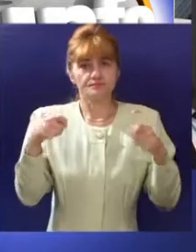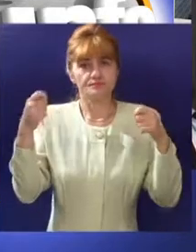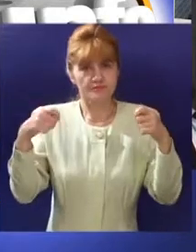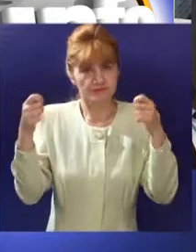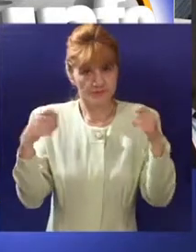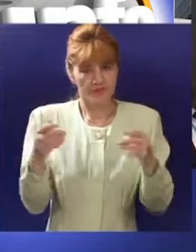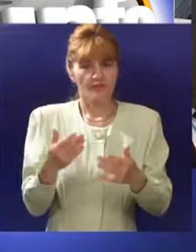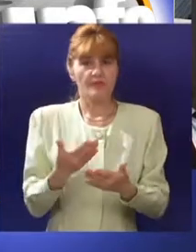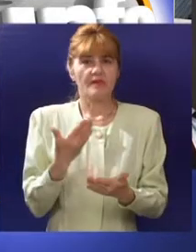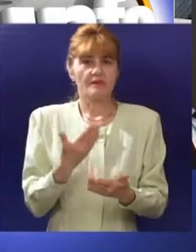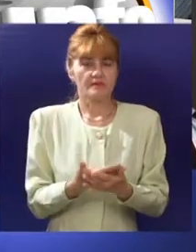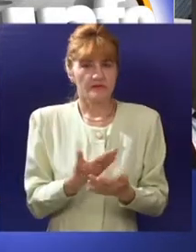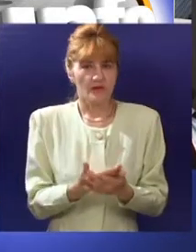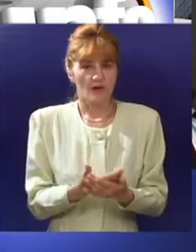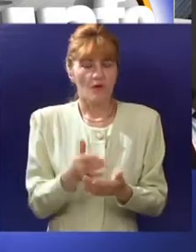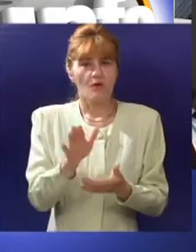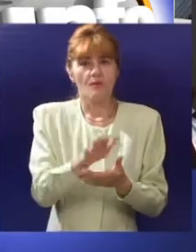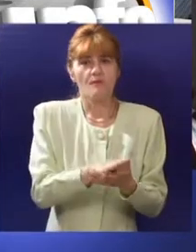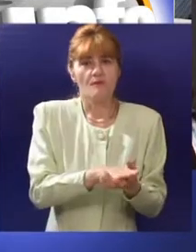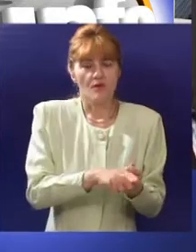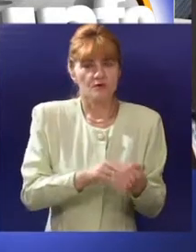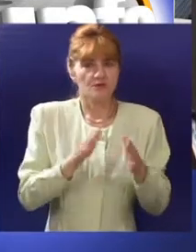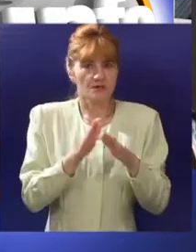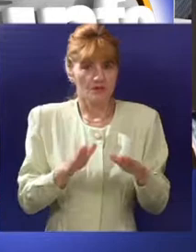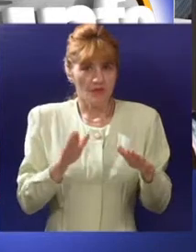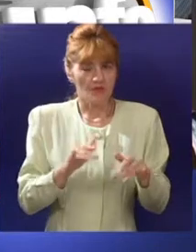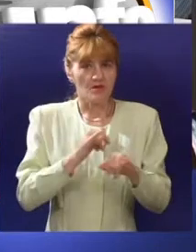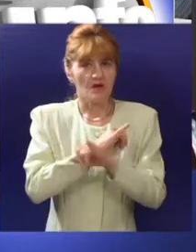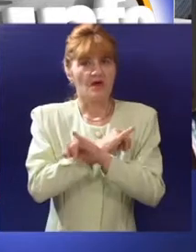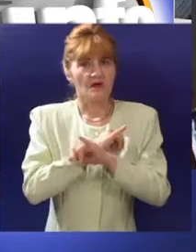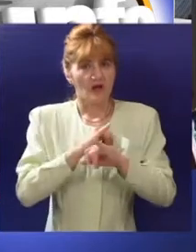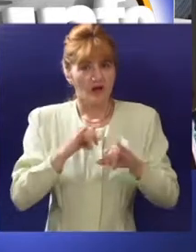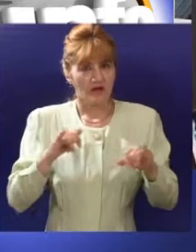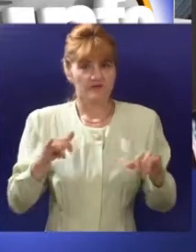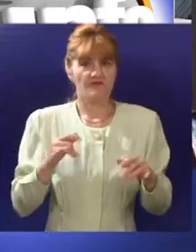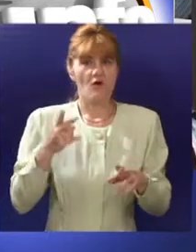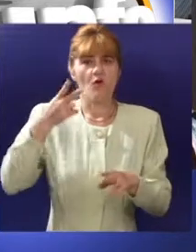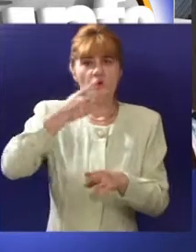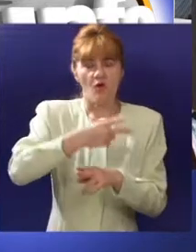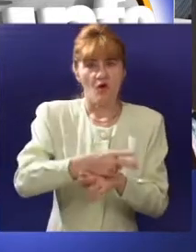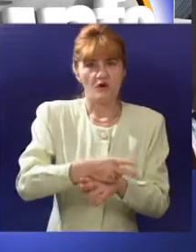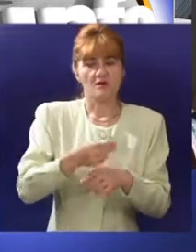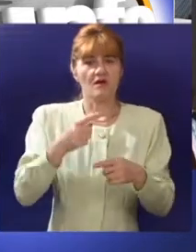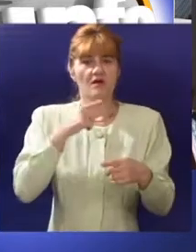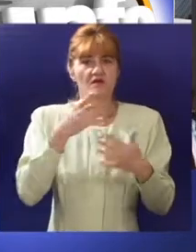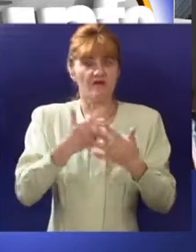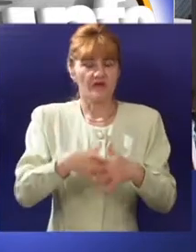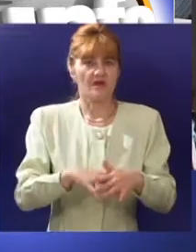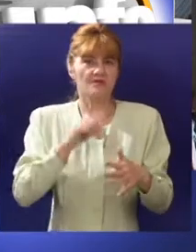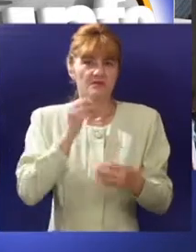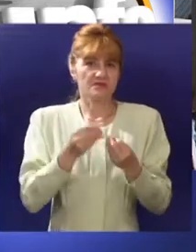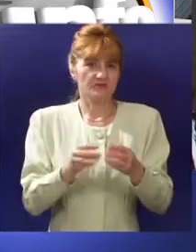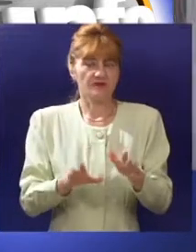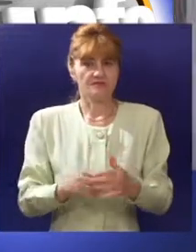Srbiju. Interesovanje se sada kreće od toga razvija tržišta nekretnina, zatim hotela, ali i